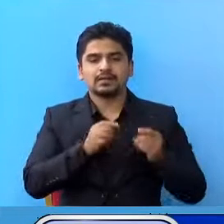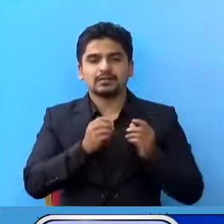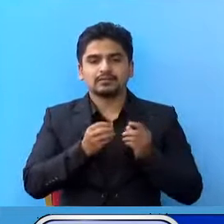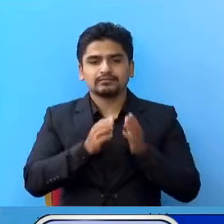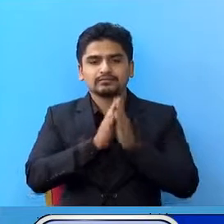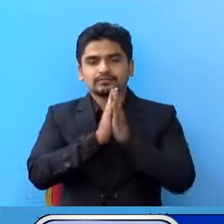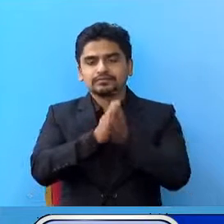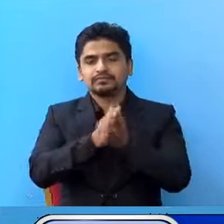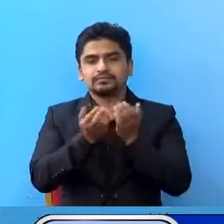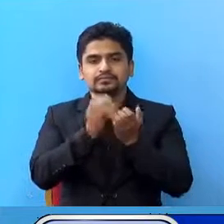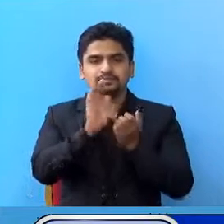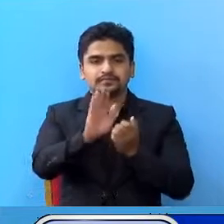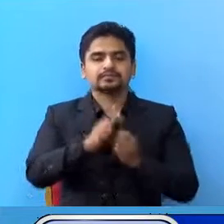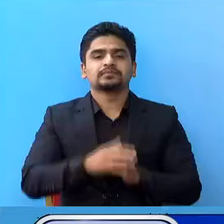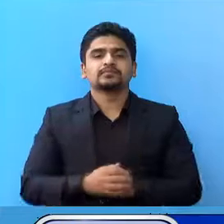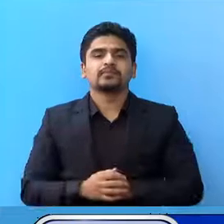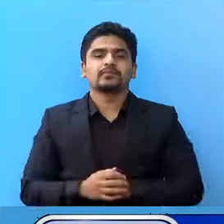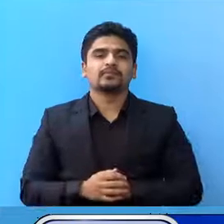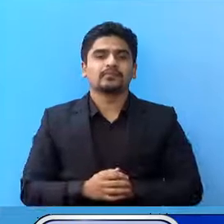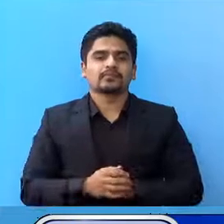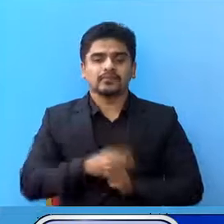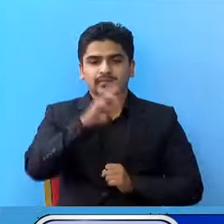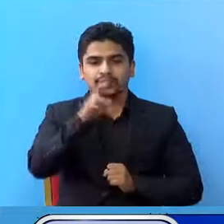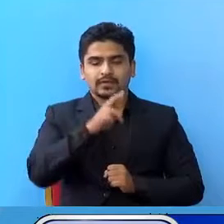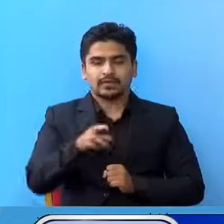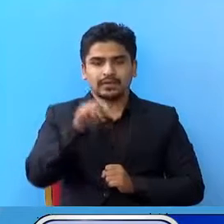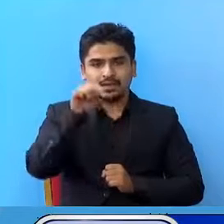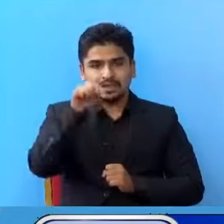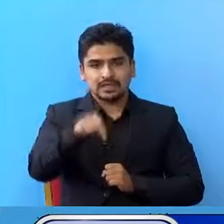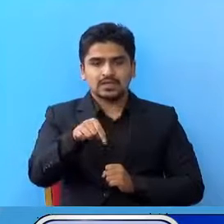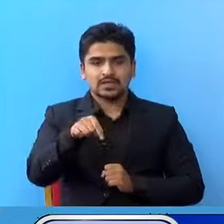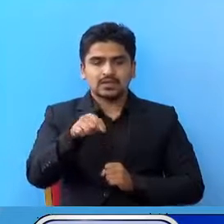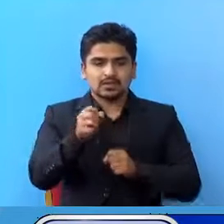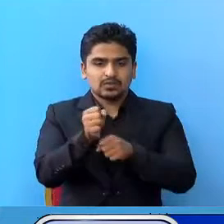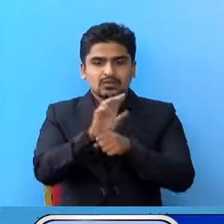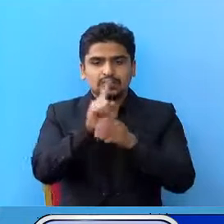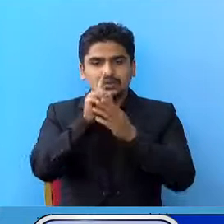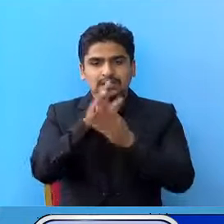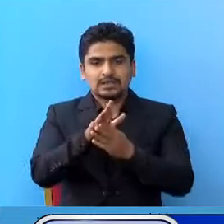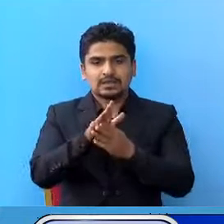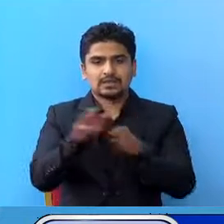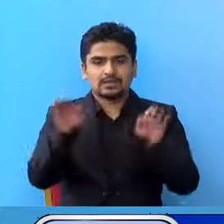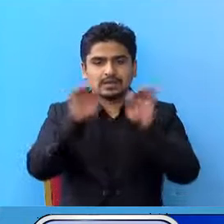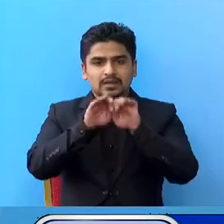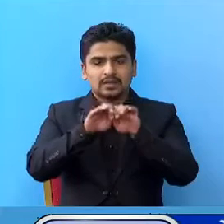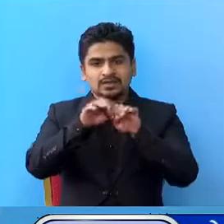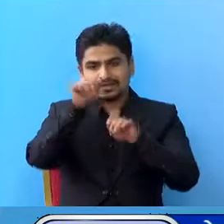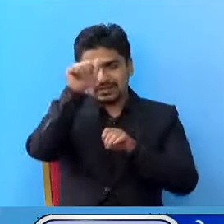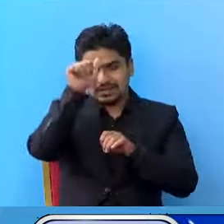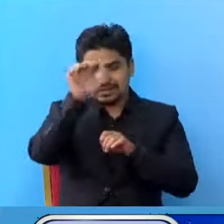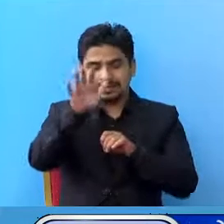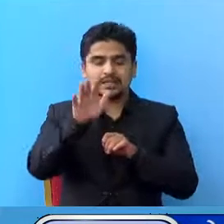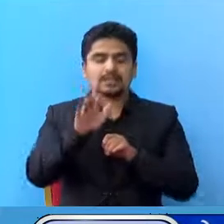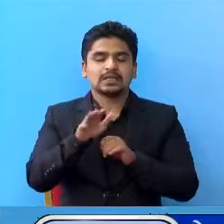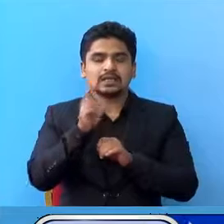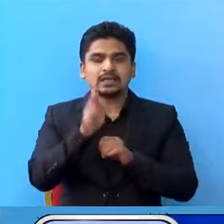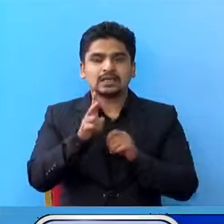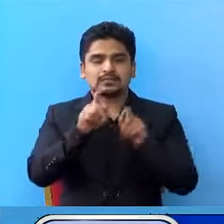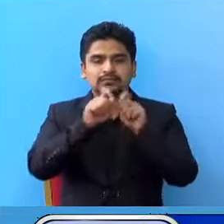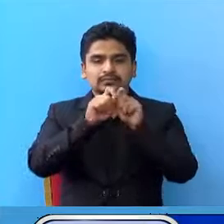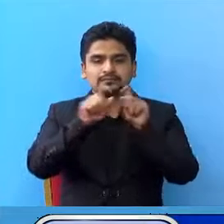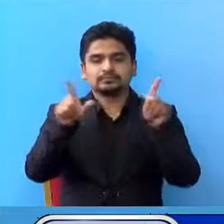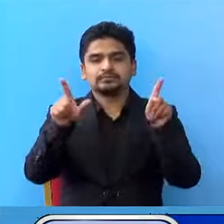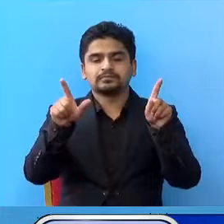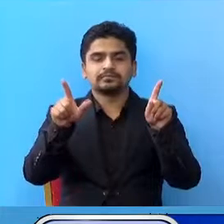आवान गर्द चोंग और आजको कोबिड-19 संबंदी अध्यावधिक बिवरण एई